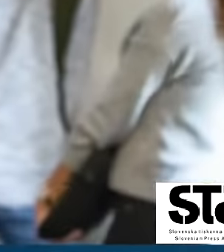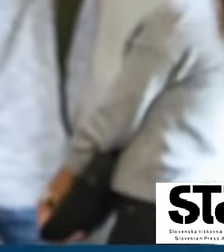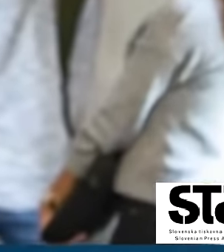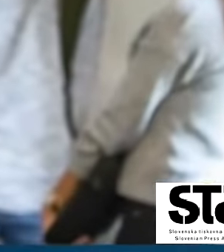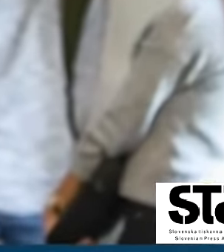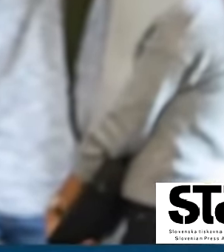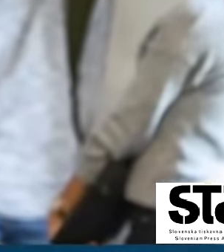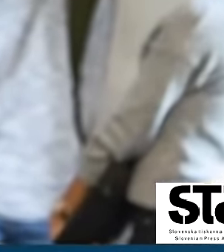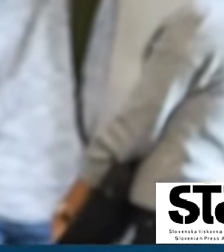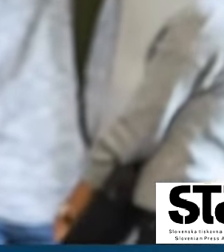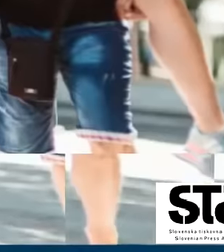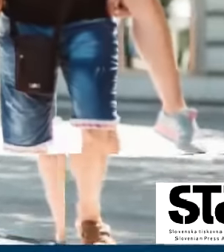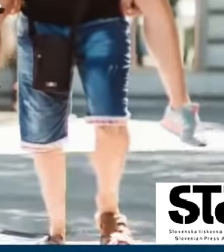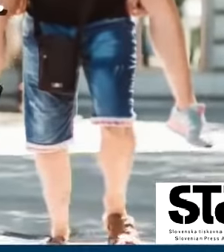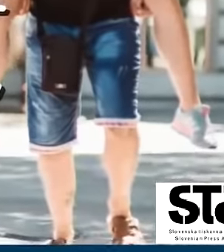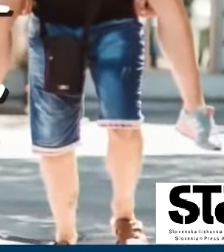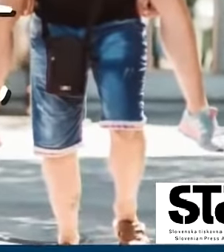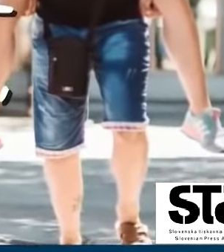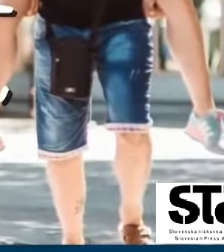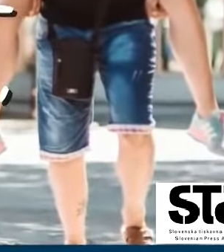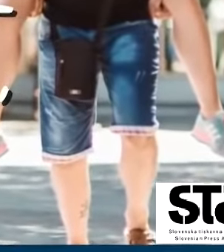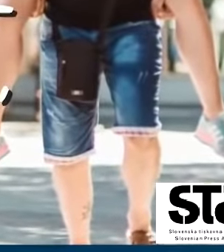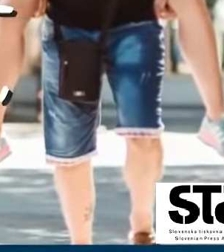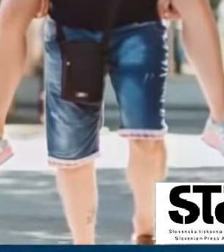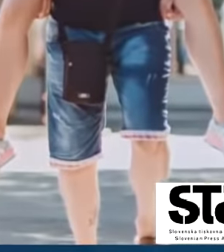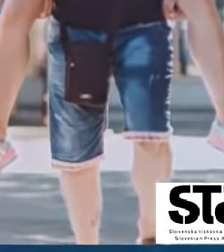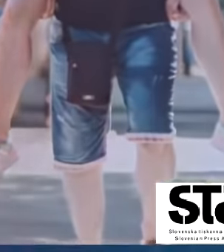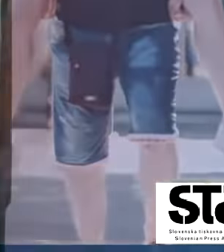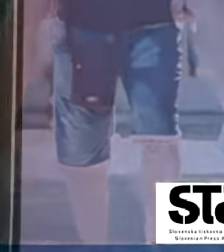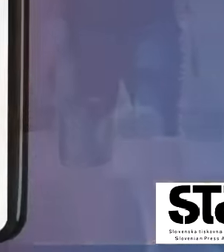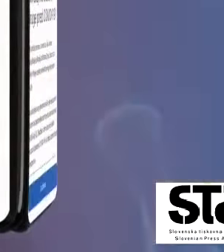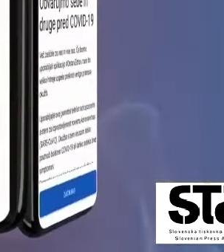zdaj Se ukrepov držal, pok mal vse tko kaprej